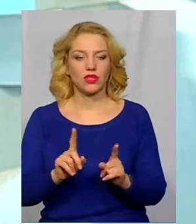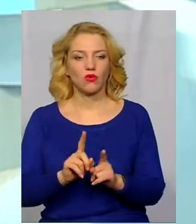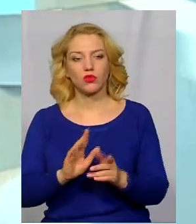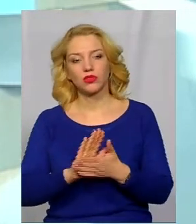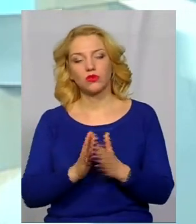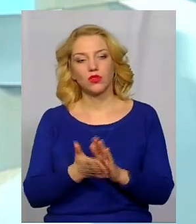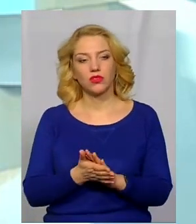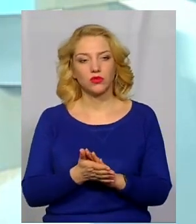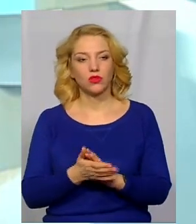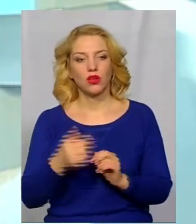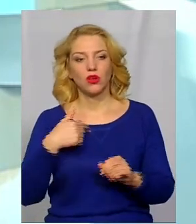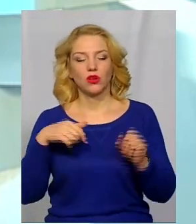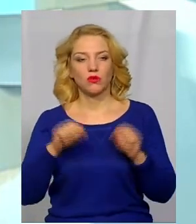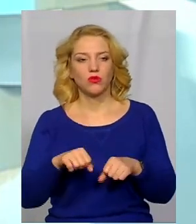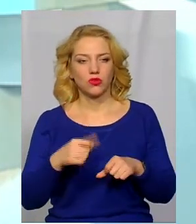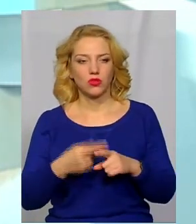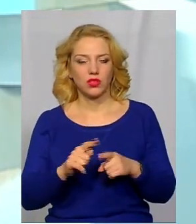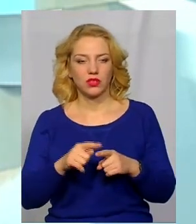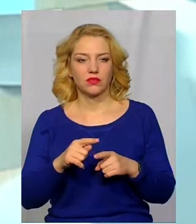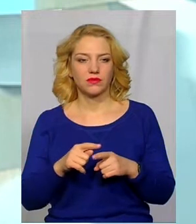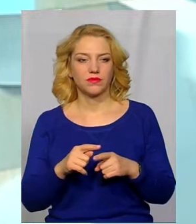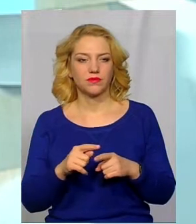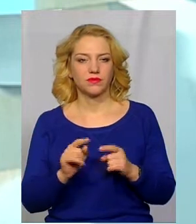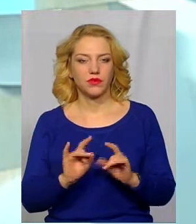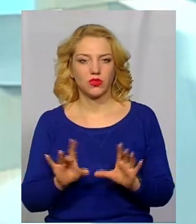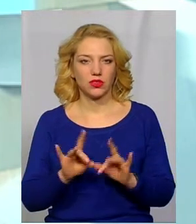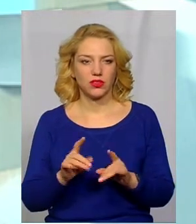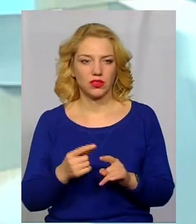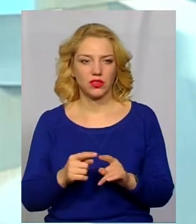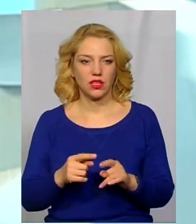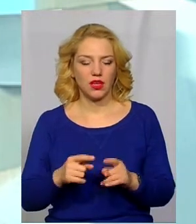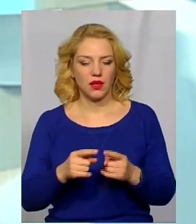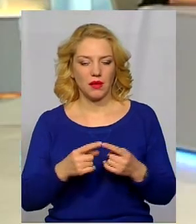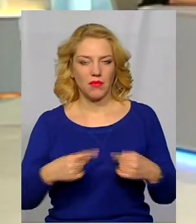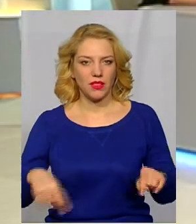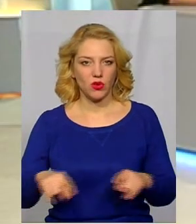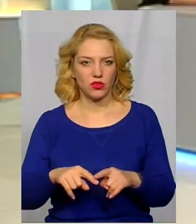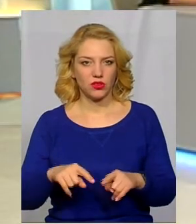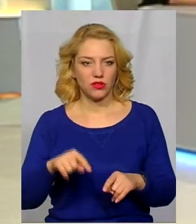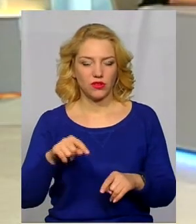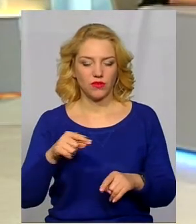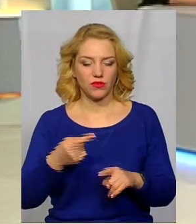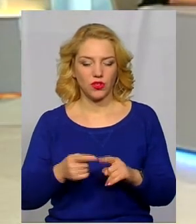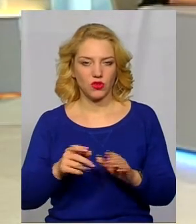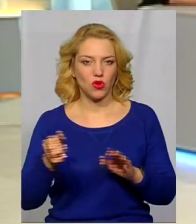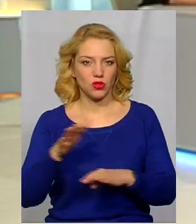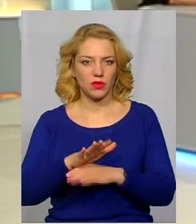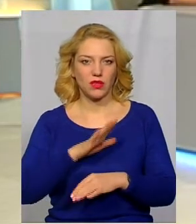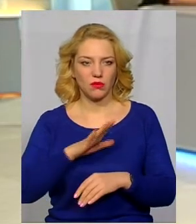ситуацією. Я можу так трошки спойлер зробити, тому що цього підрозділу не було в цьому розпорядженні.